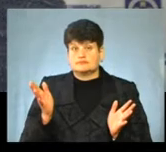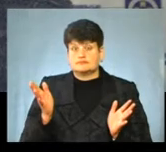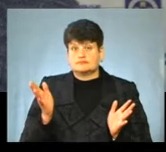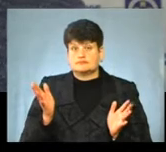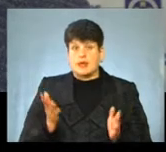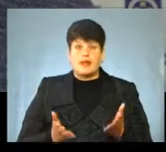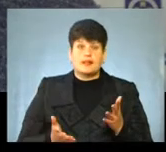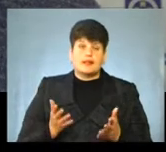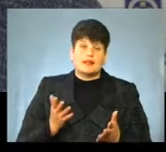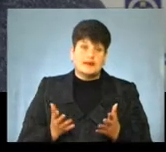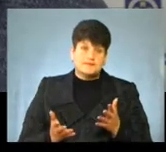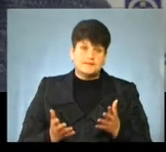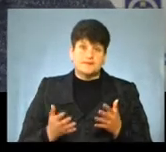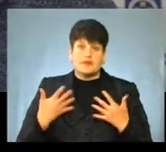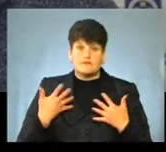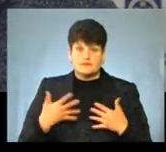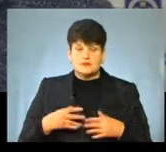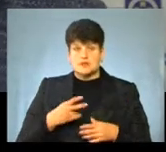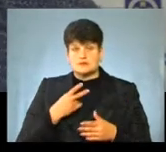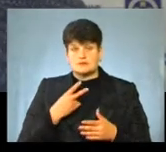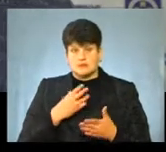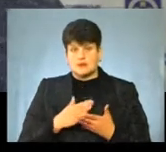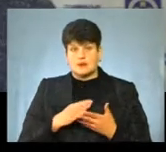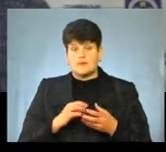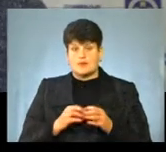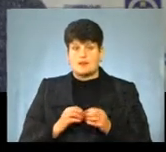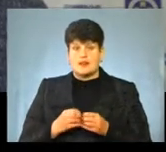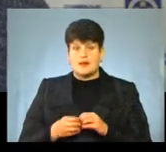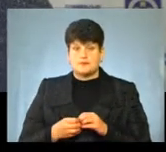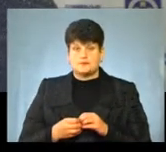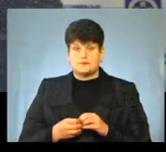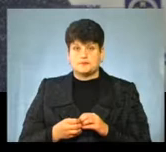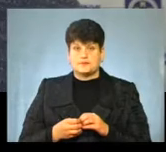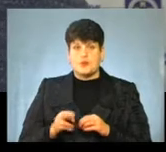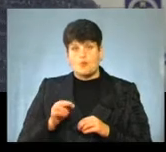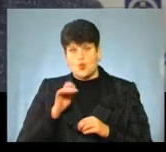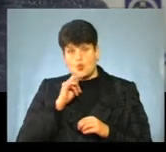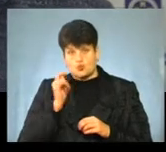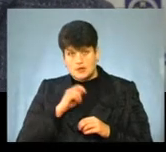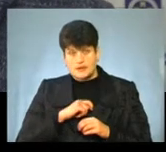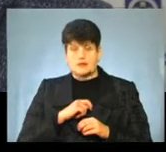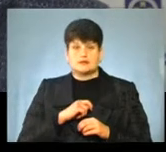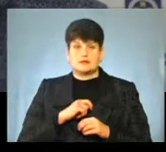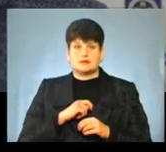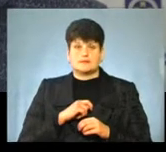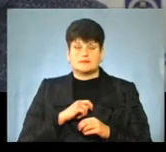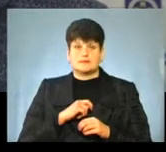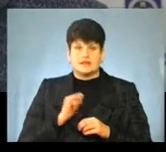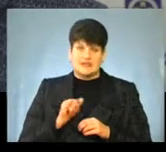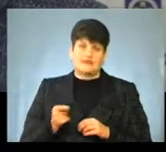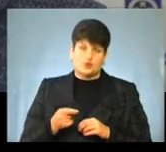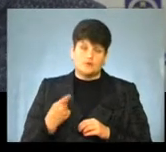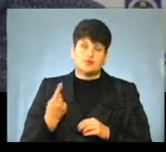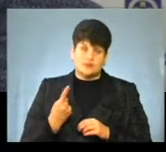Але вже спостерігається ряд проблем, як по Україні, так і в